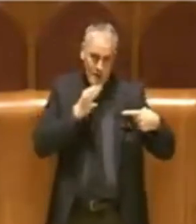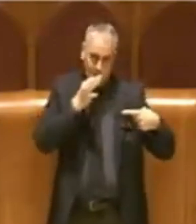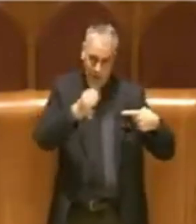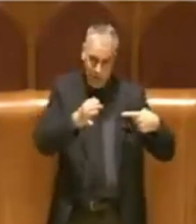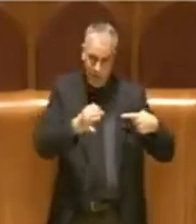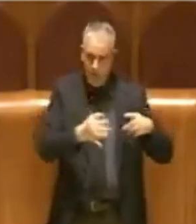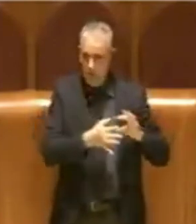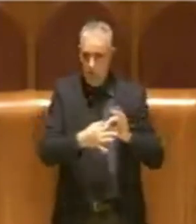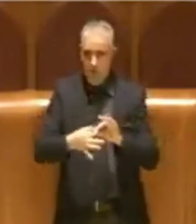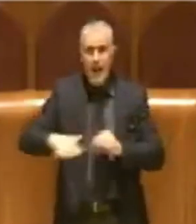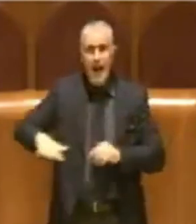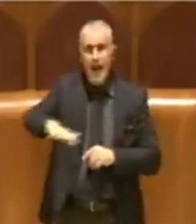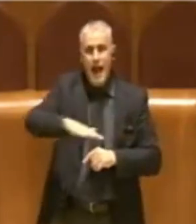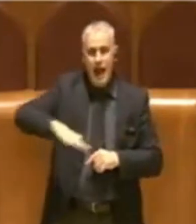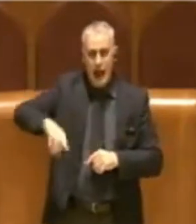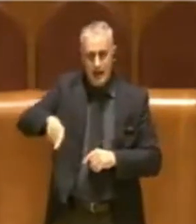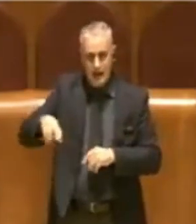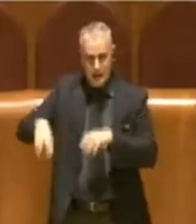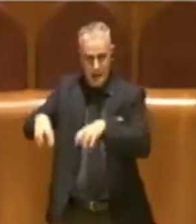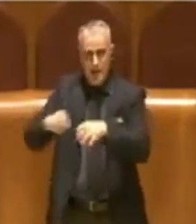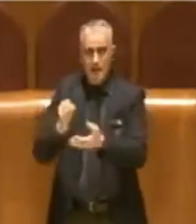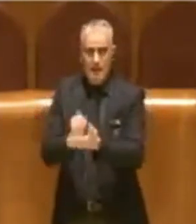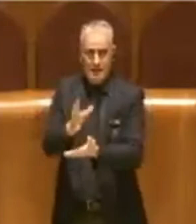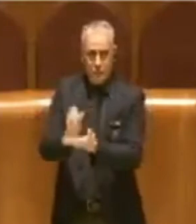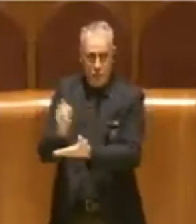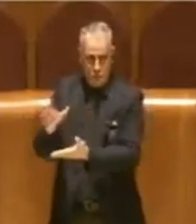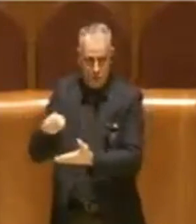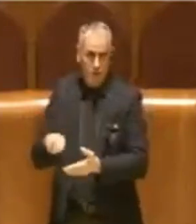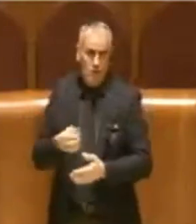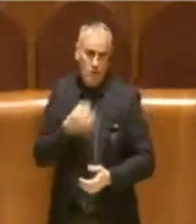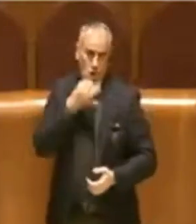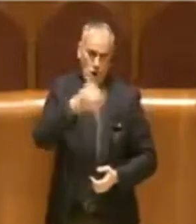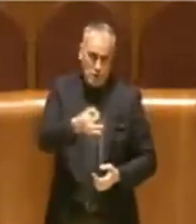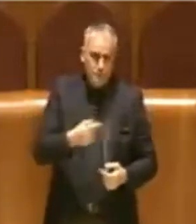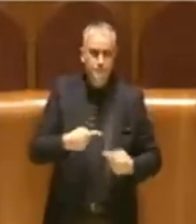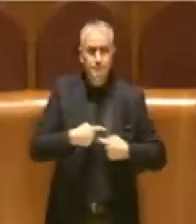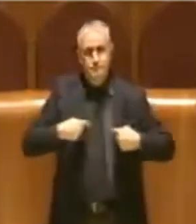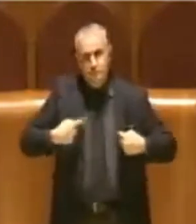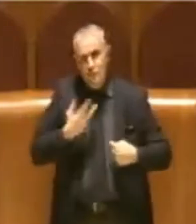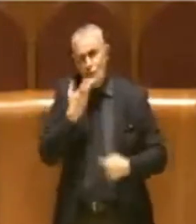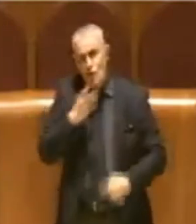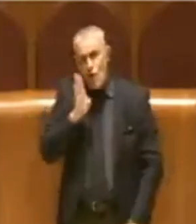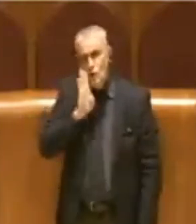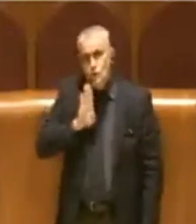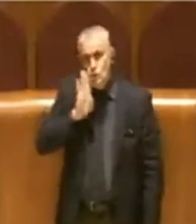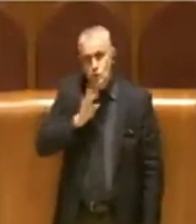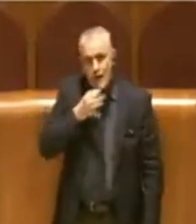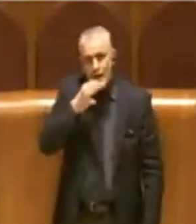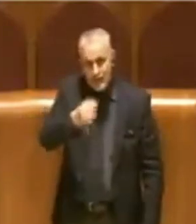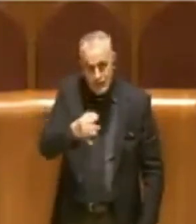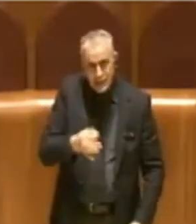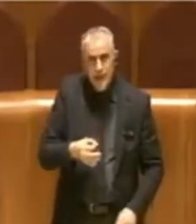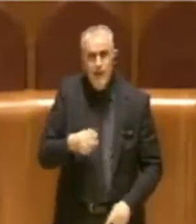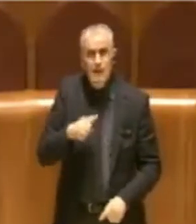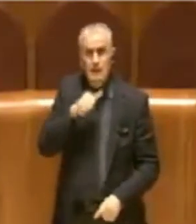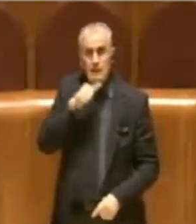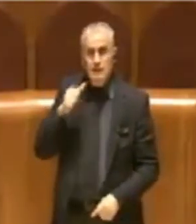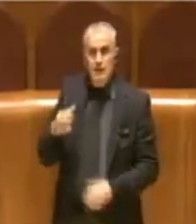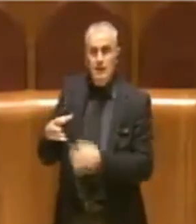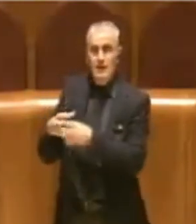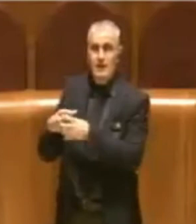le aree da espropriare. Cioè noi abbiamo voluto suggerire di utilizzare l'Istituto dell